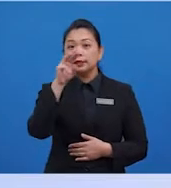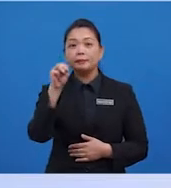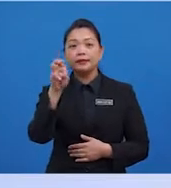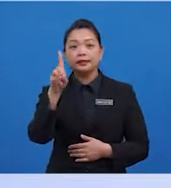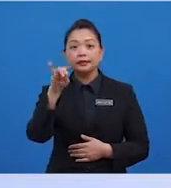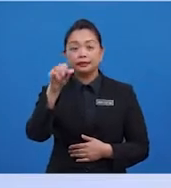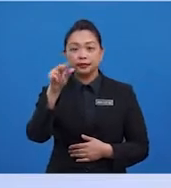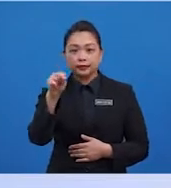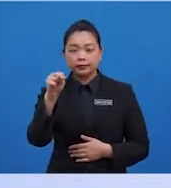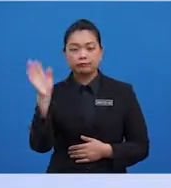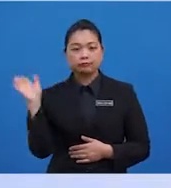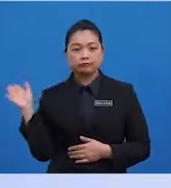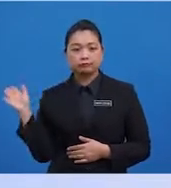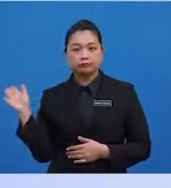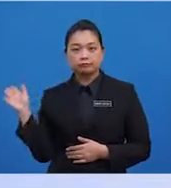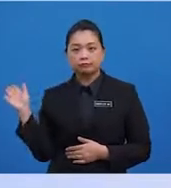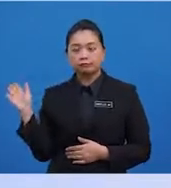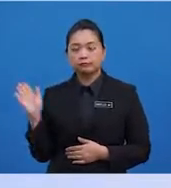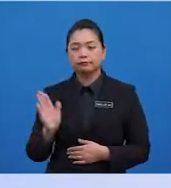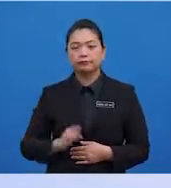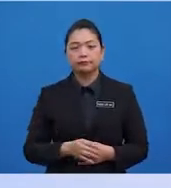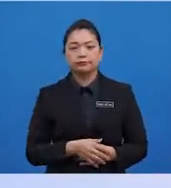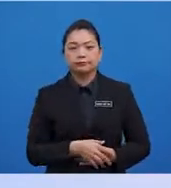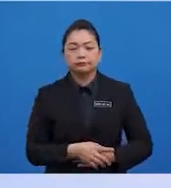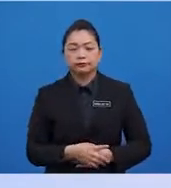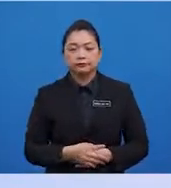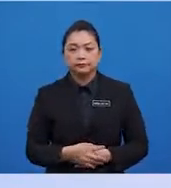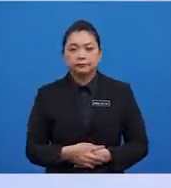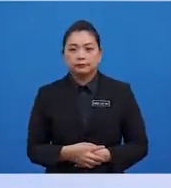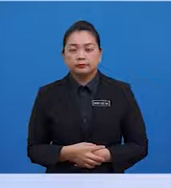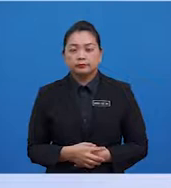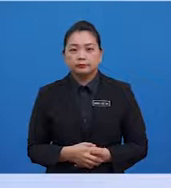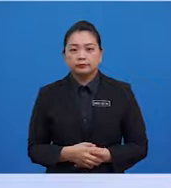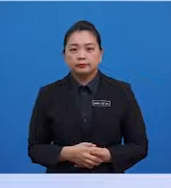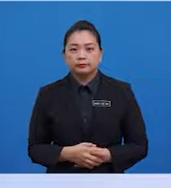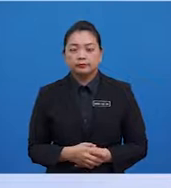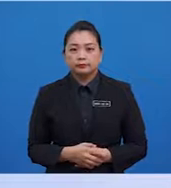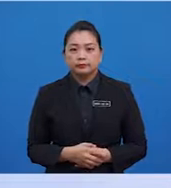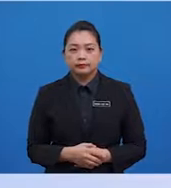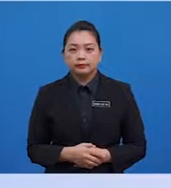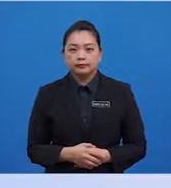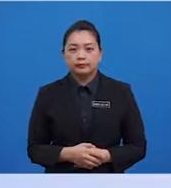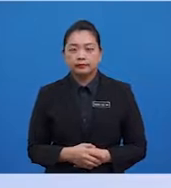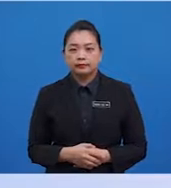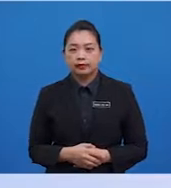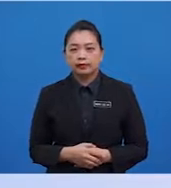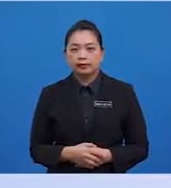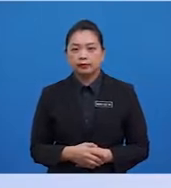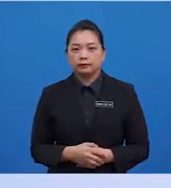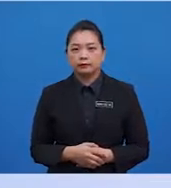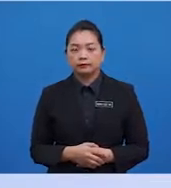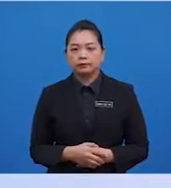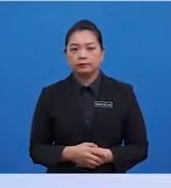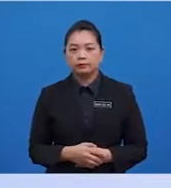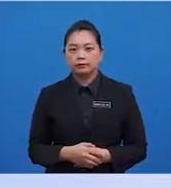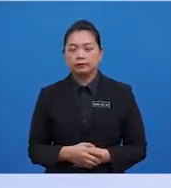bagi buka tanda kurung dakap 3, 2, 3, 5, 7,